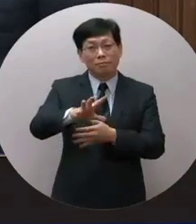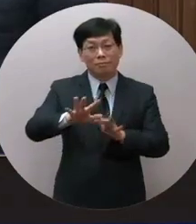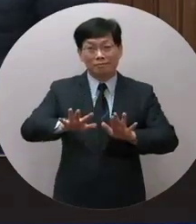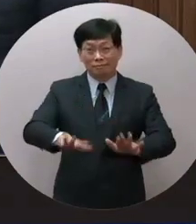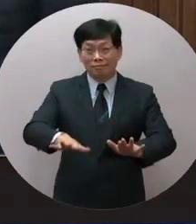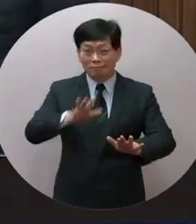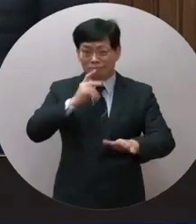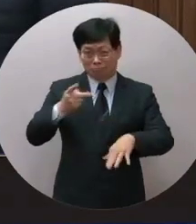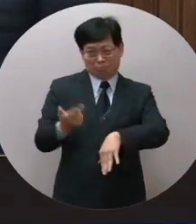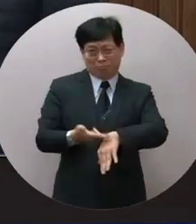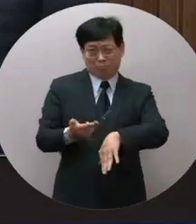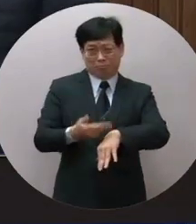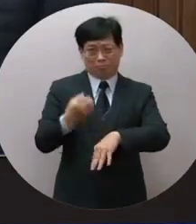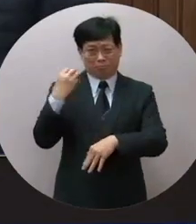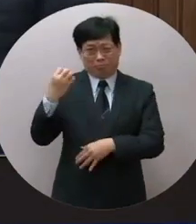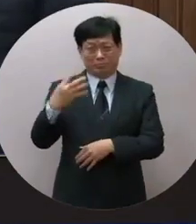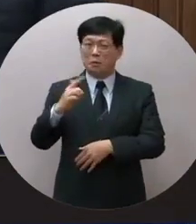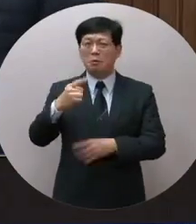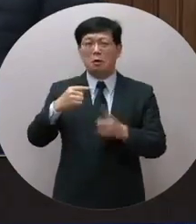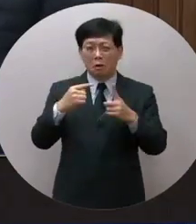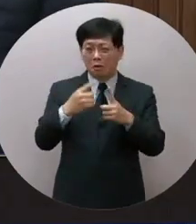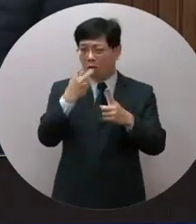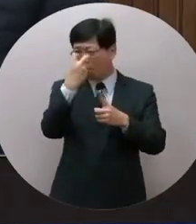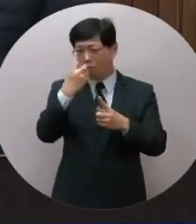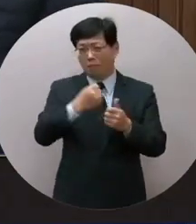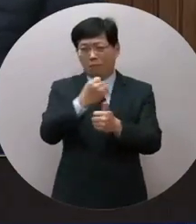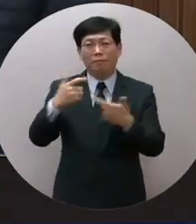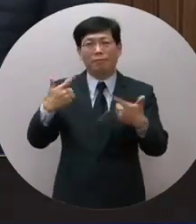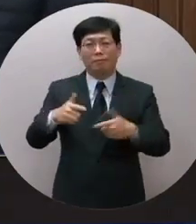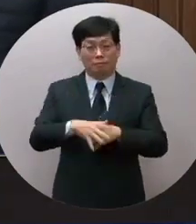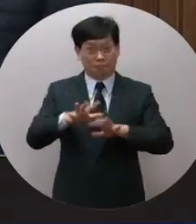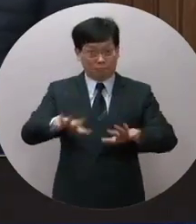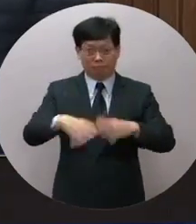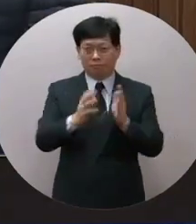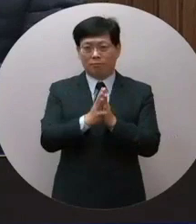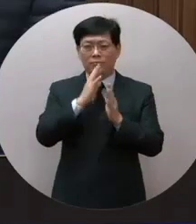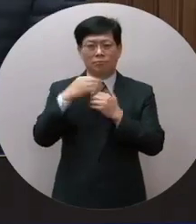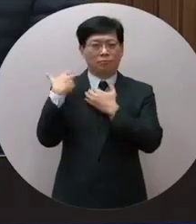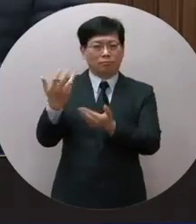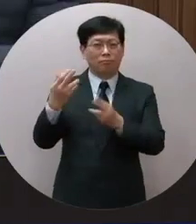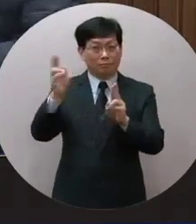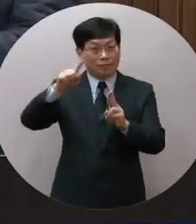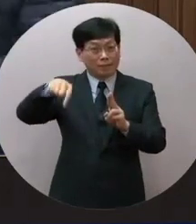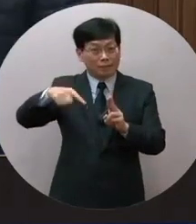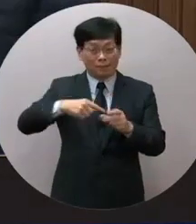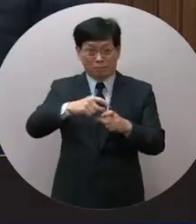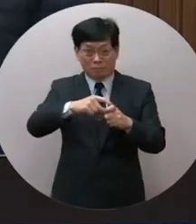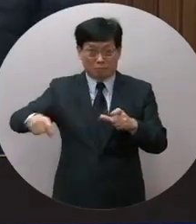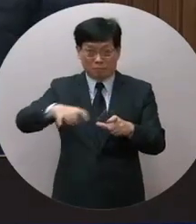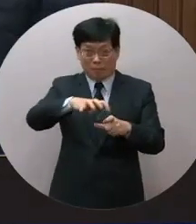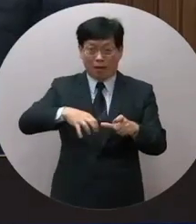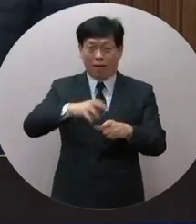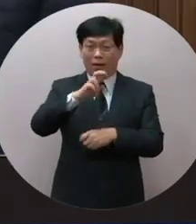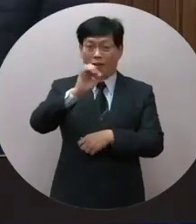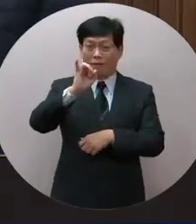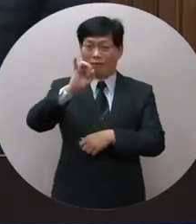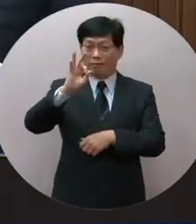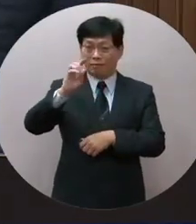現在是科技的時代不是用人的控管現在用電子封條叫IFID